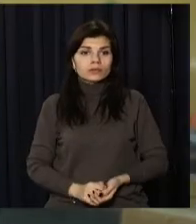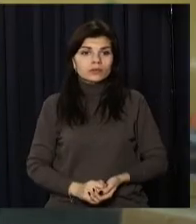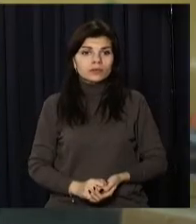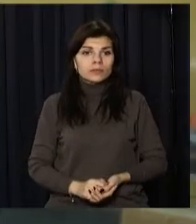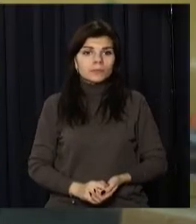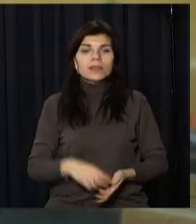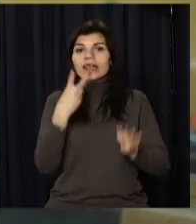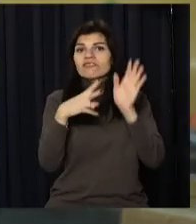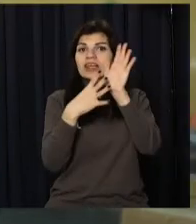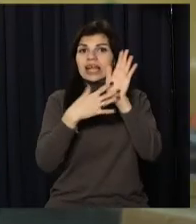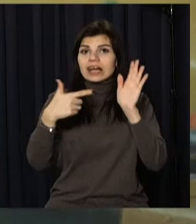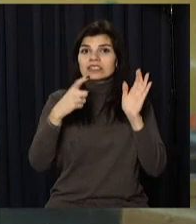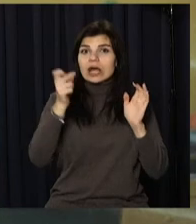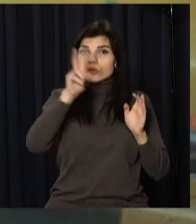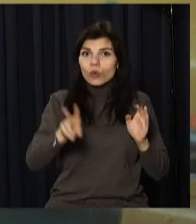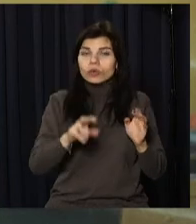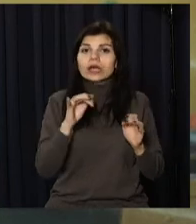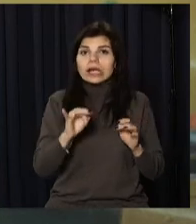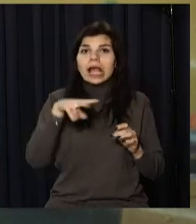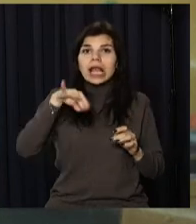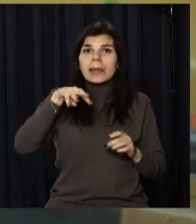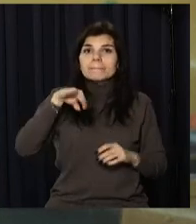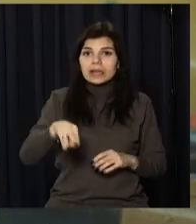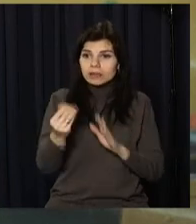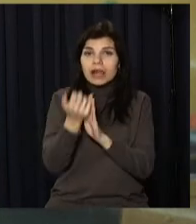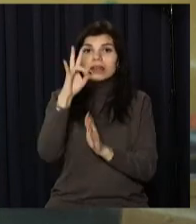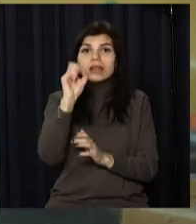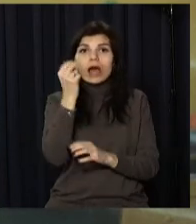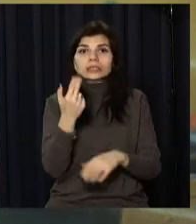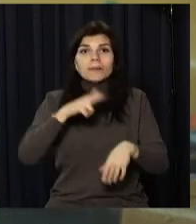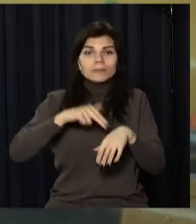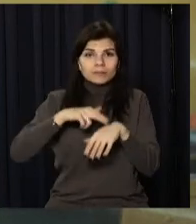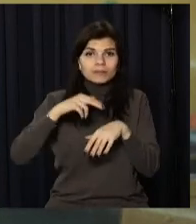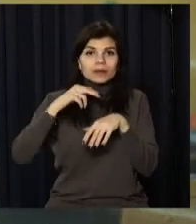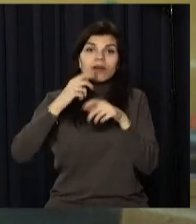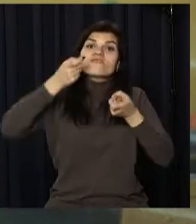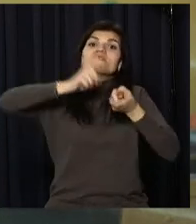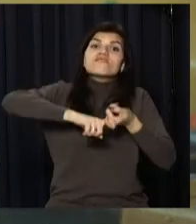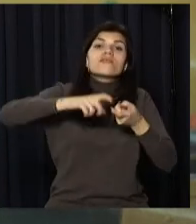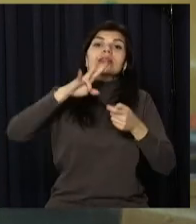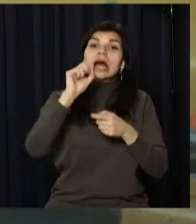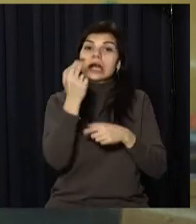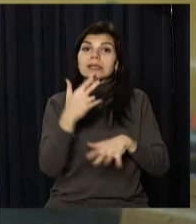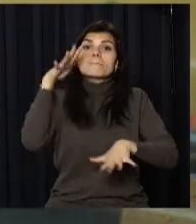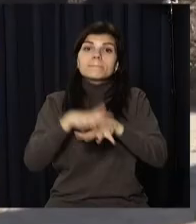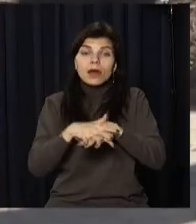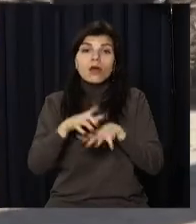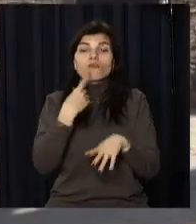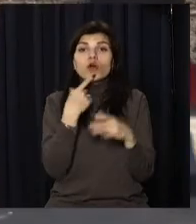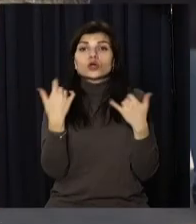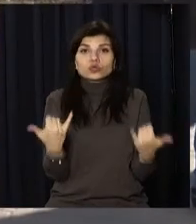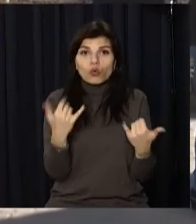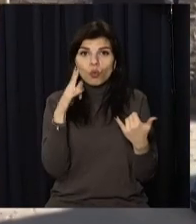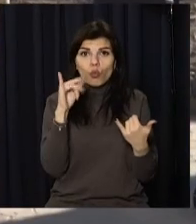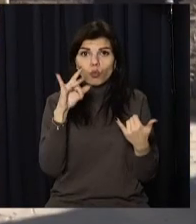29 гривень за долар та ліміт на зняття готівки. Нацбанк Україна зафіксував курс української валюти за сьогоднішню дату.